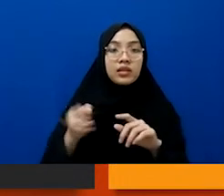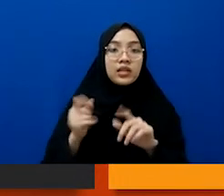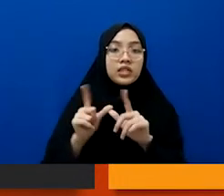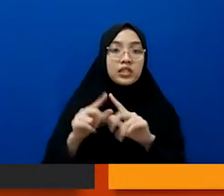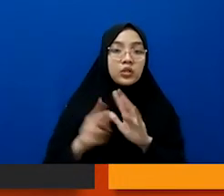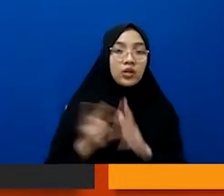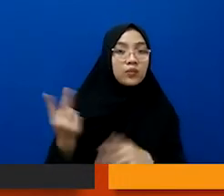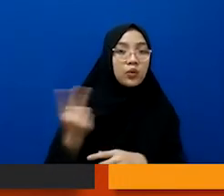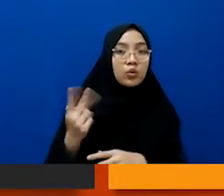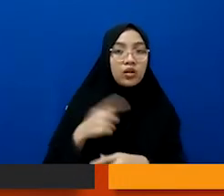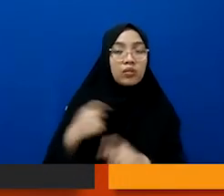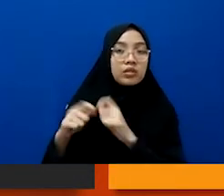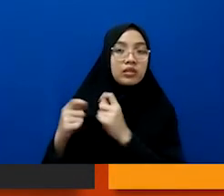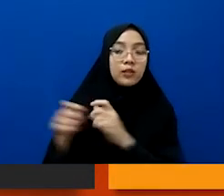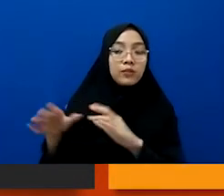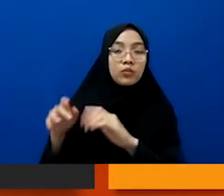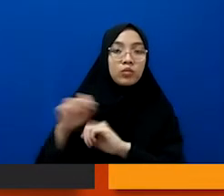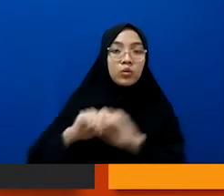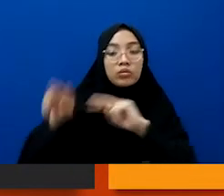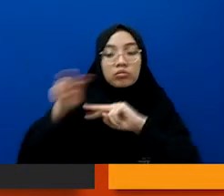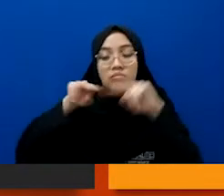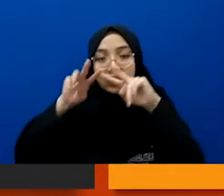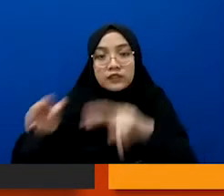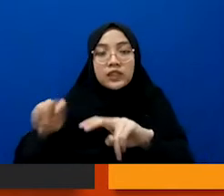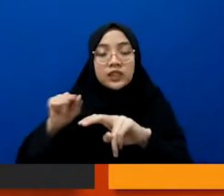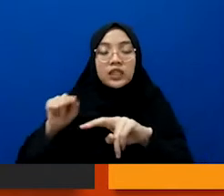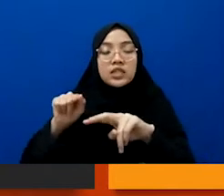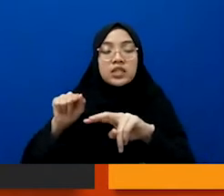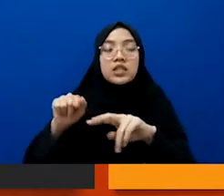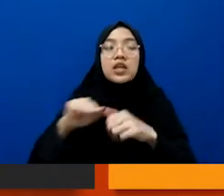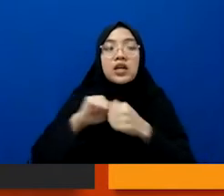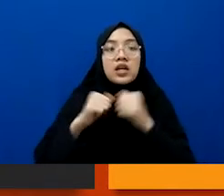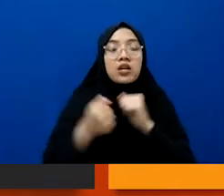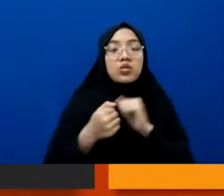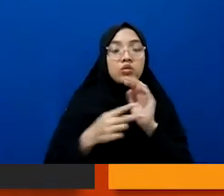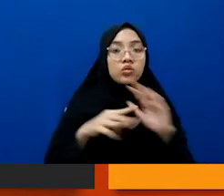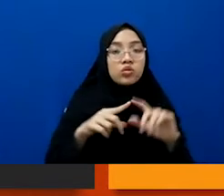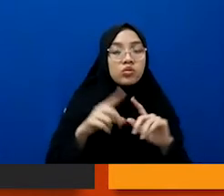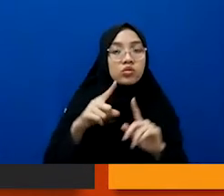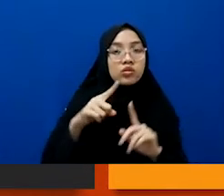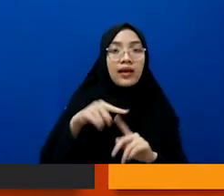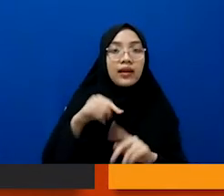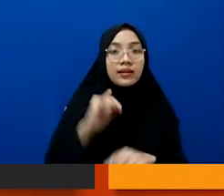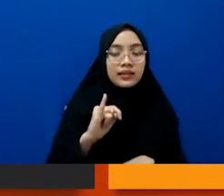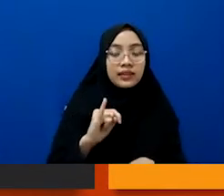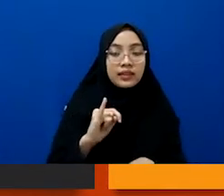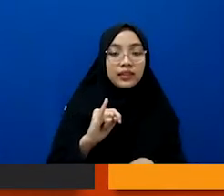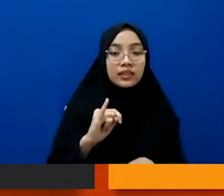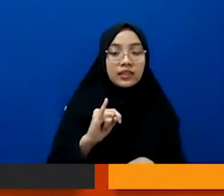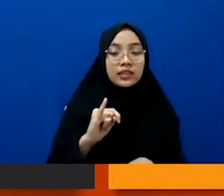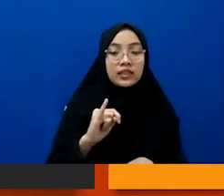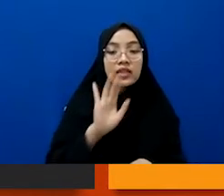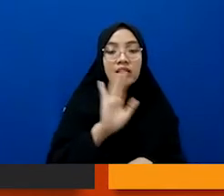kan kami tim investigasi kasusnya Narti misalnya nah